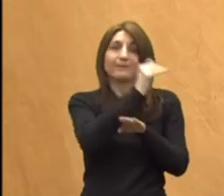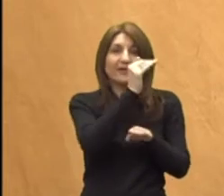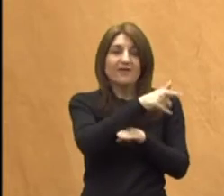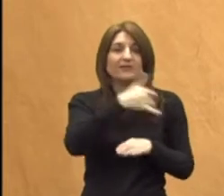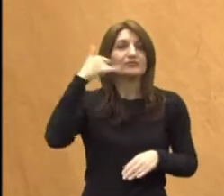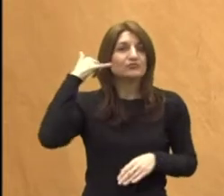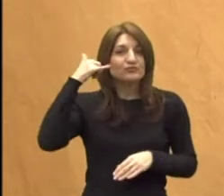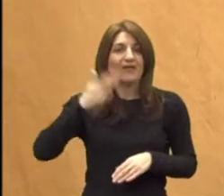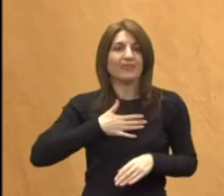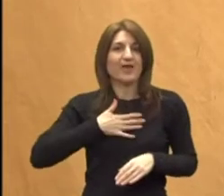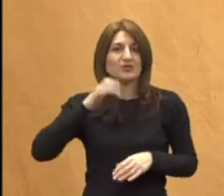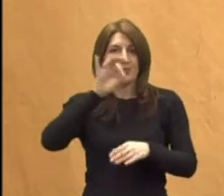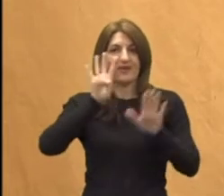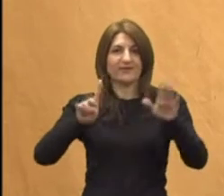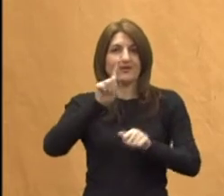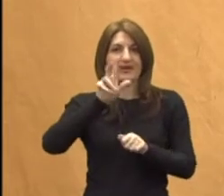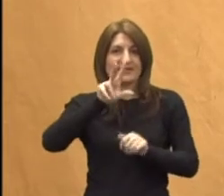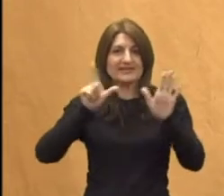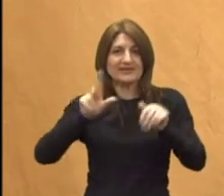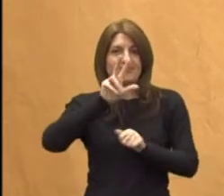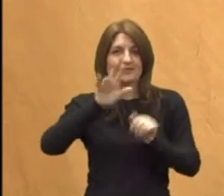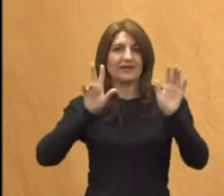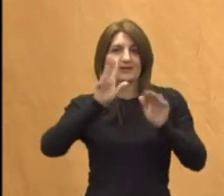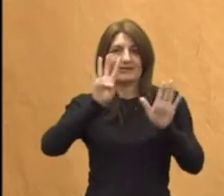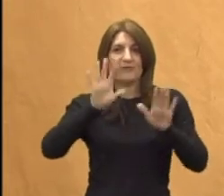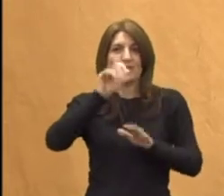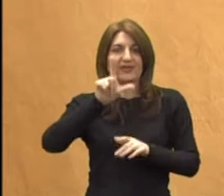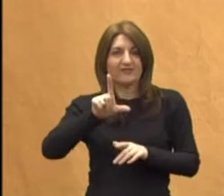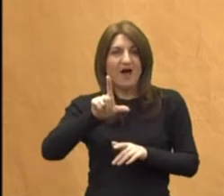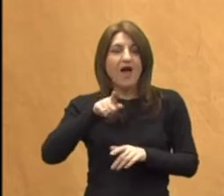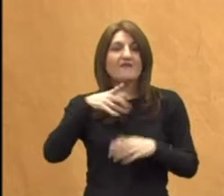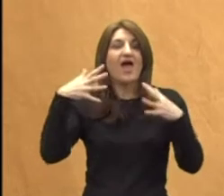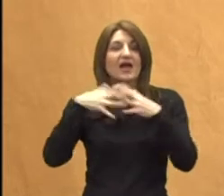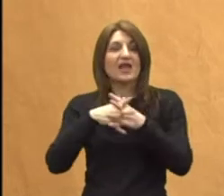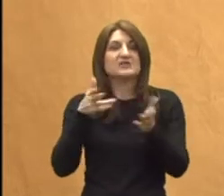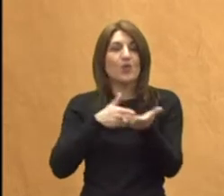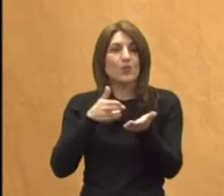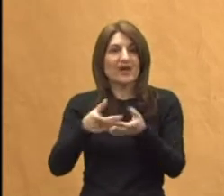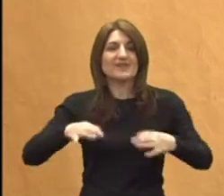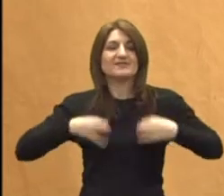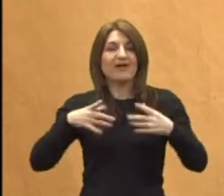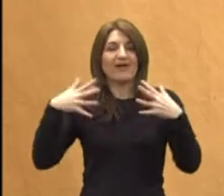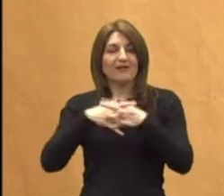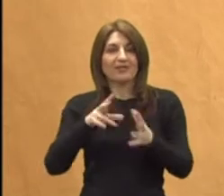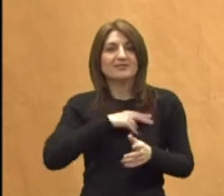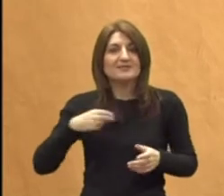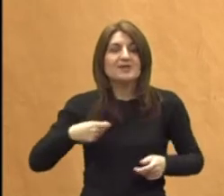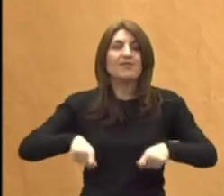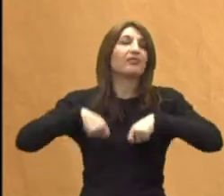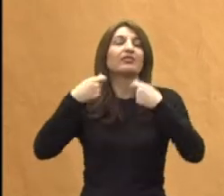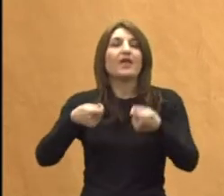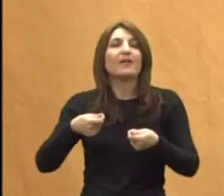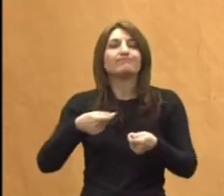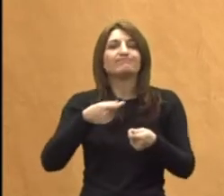nazovite naš infotelefon 091-373-9042. Gradski urez za zdravstvo i grad Zagreb daje apsolutno